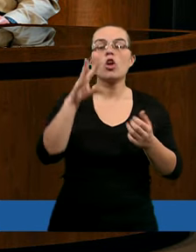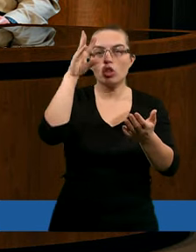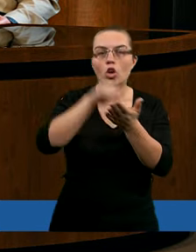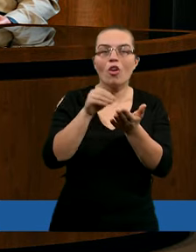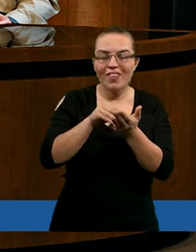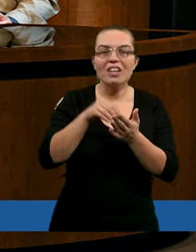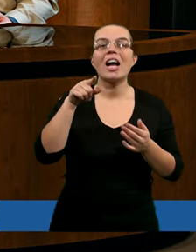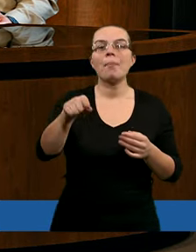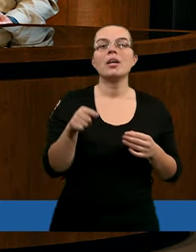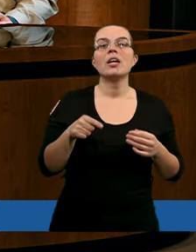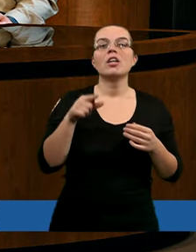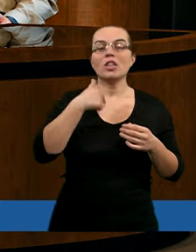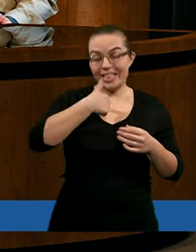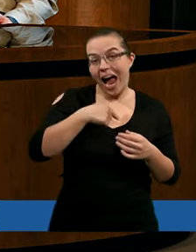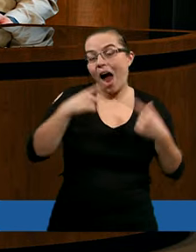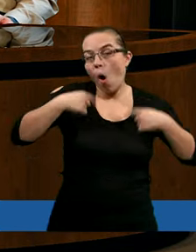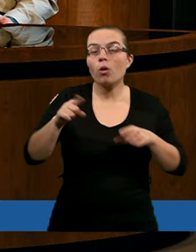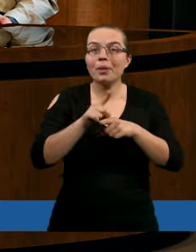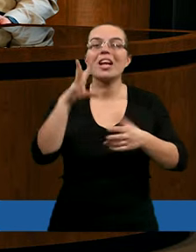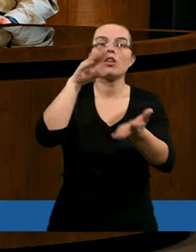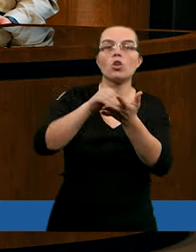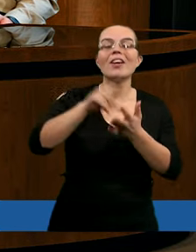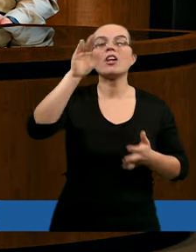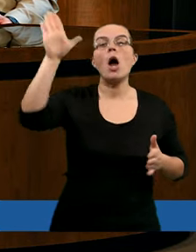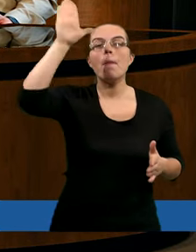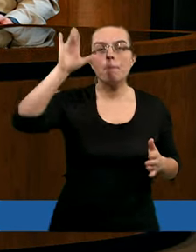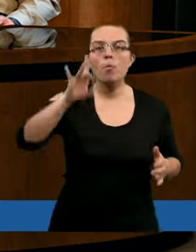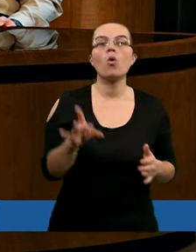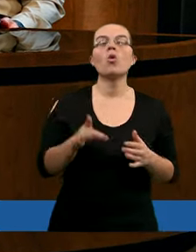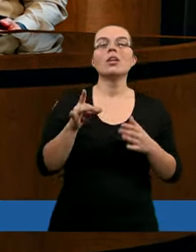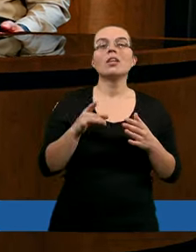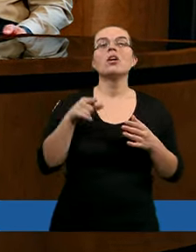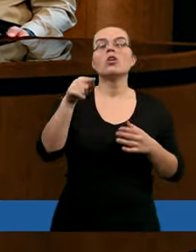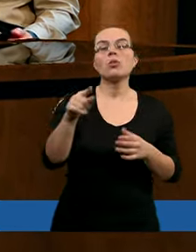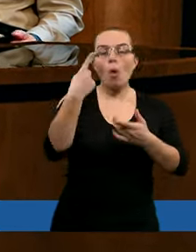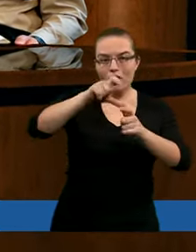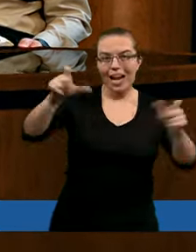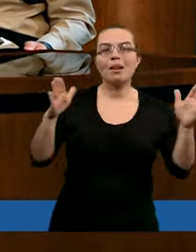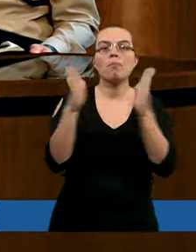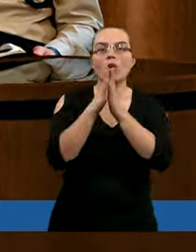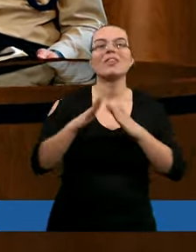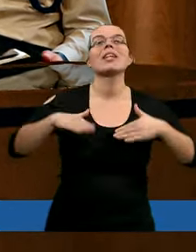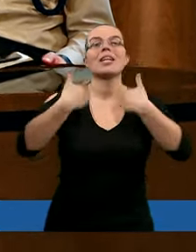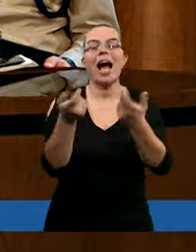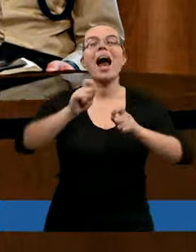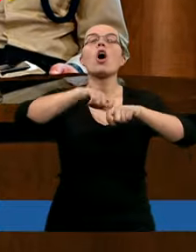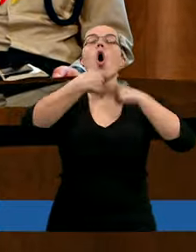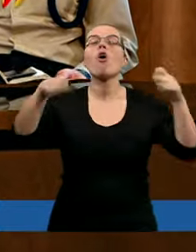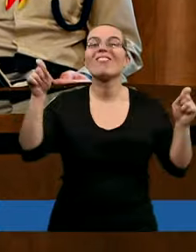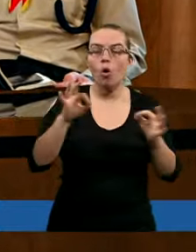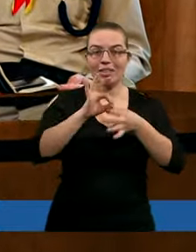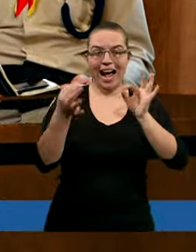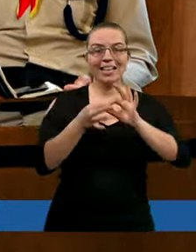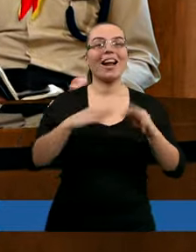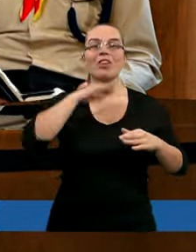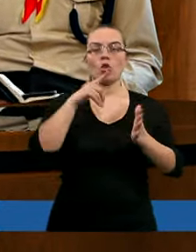Też doświadczamy, znaczy ja doświadczam, że Bóg po prostu podczas tej modlitwy daje rozwiązania bardzo